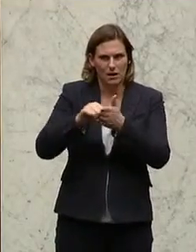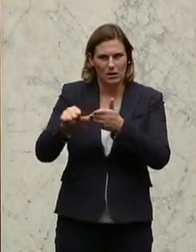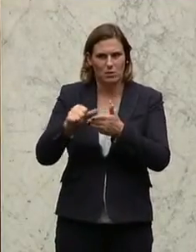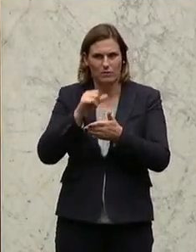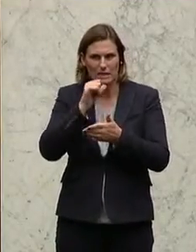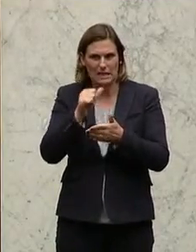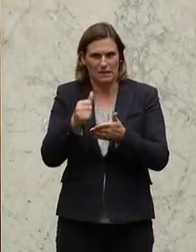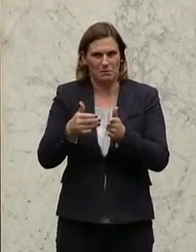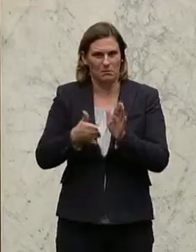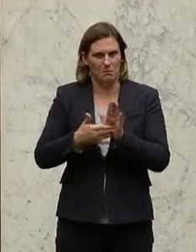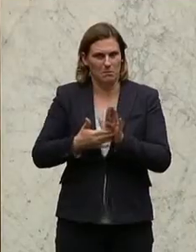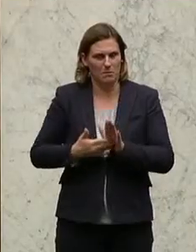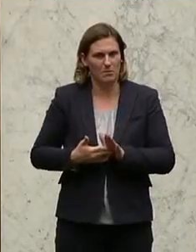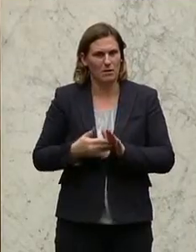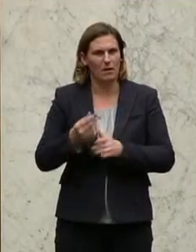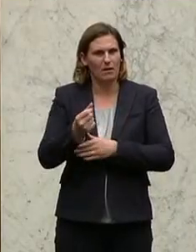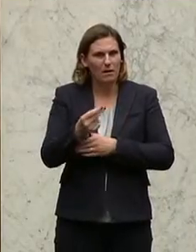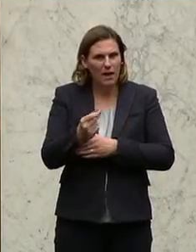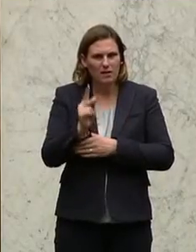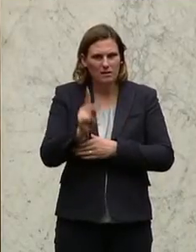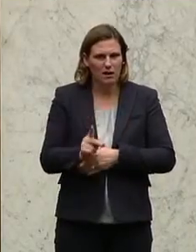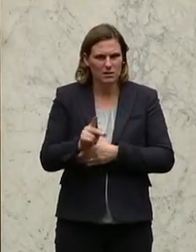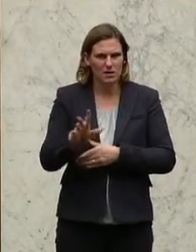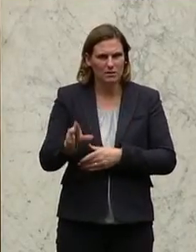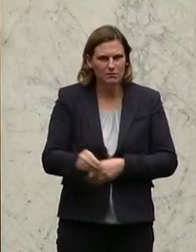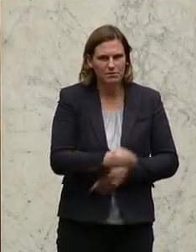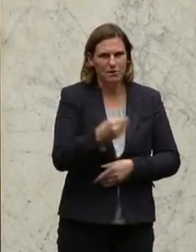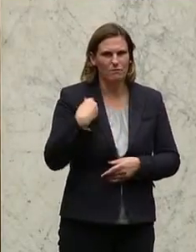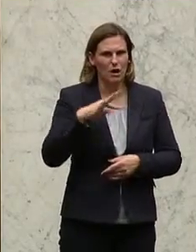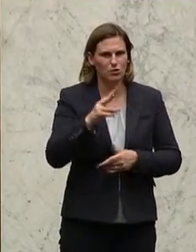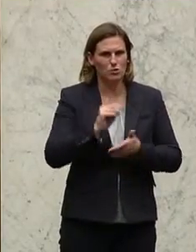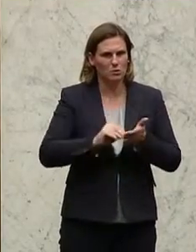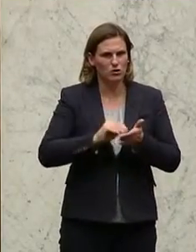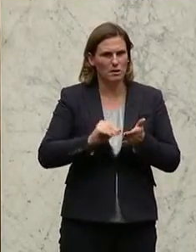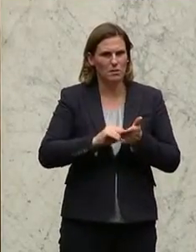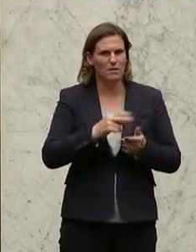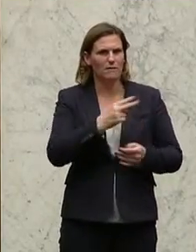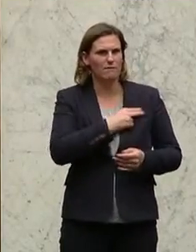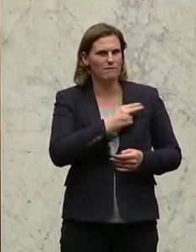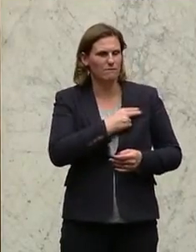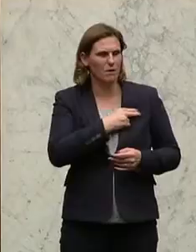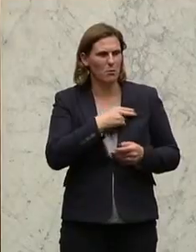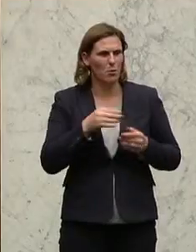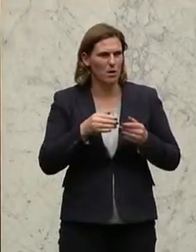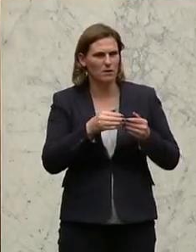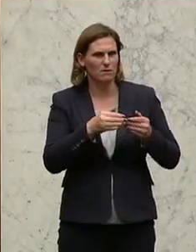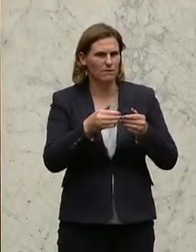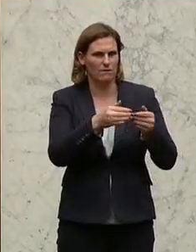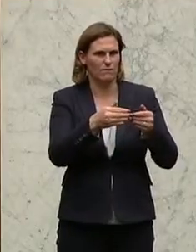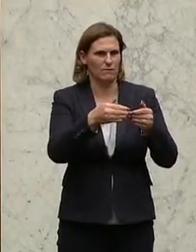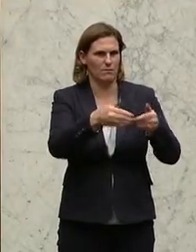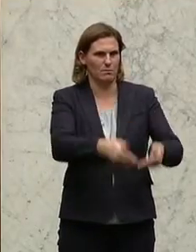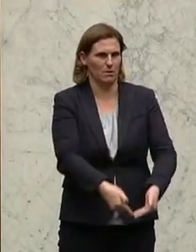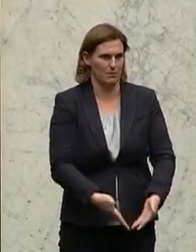Beleg dafür zu haben, dass dort Geld aus der Kassa, wie es so schön beschrieben wurde, die Vermögenssphäre des Burgdaters verlassen